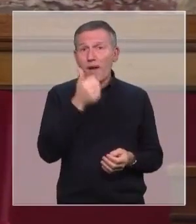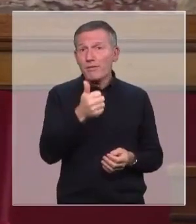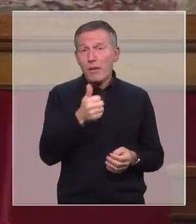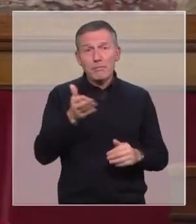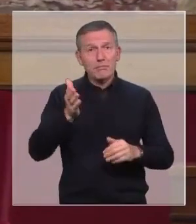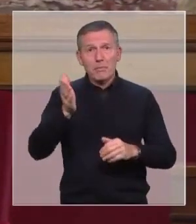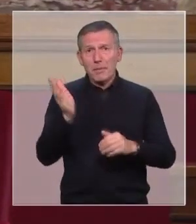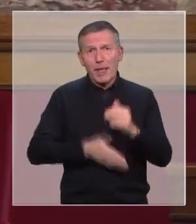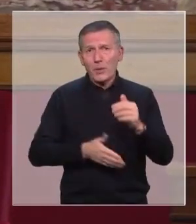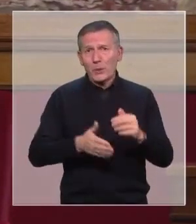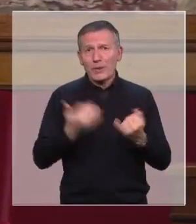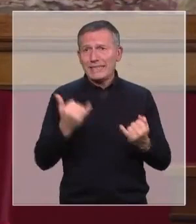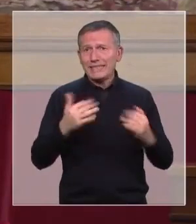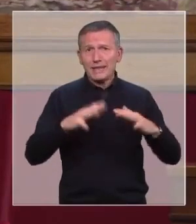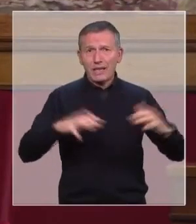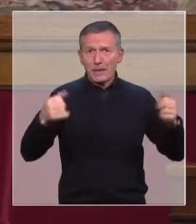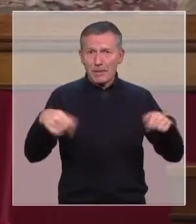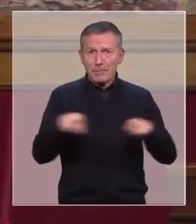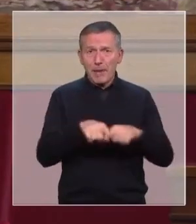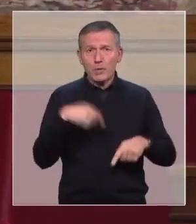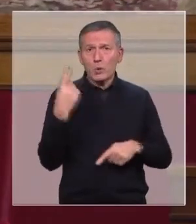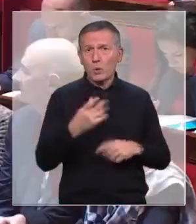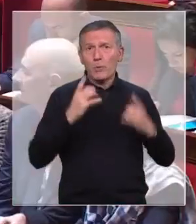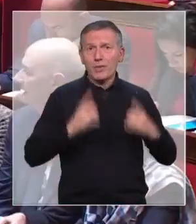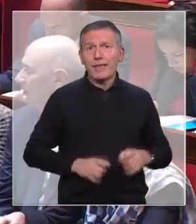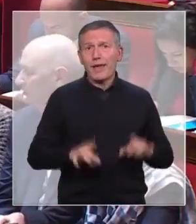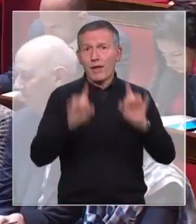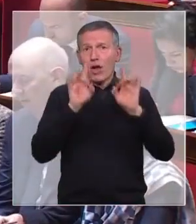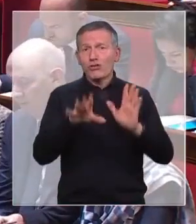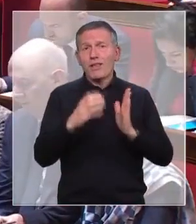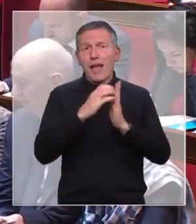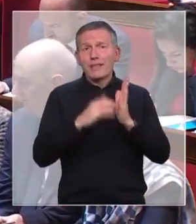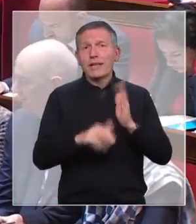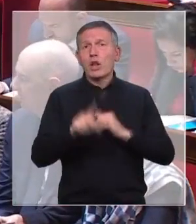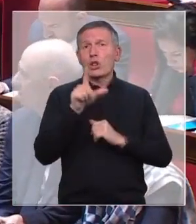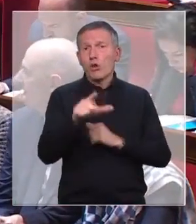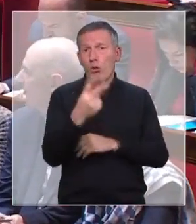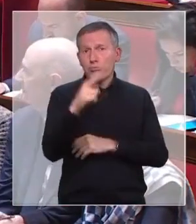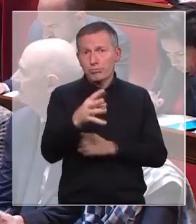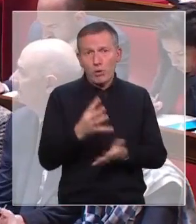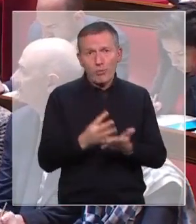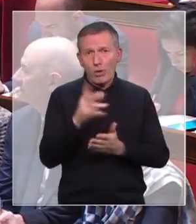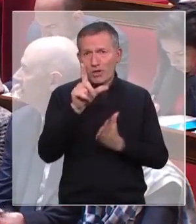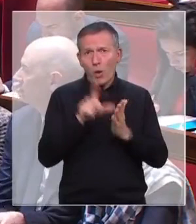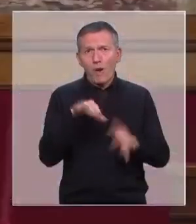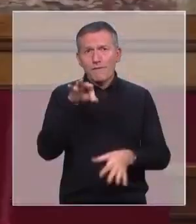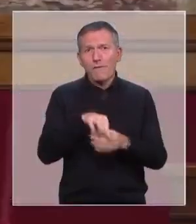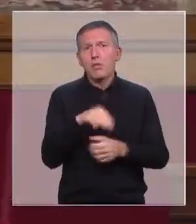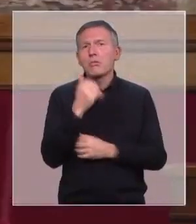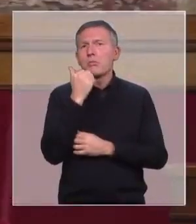battu jusque dans cet hémicycle. Les parlementaires ont rejeté l'article 2 et votre projet de loi n'a pas pu être voté.